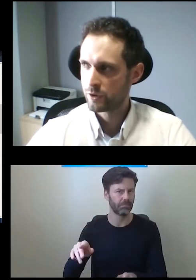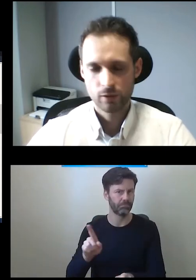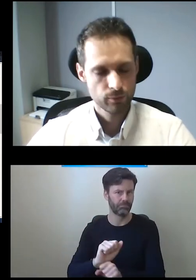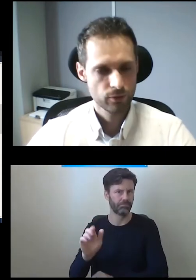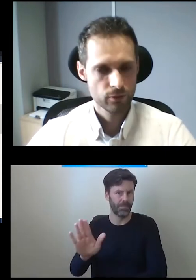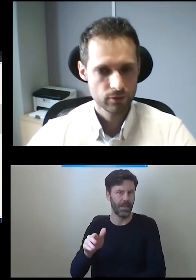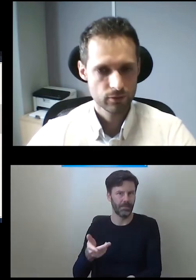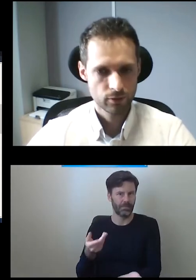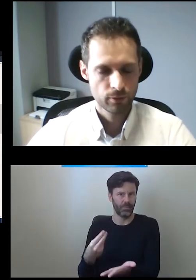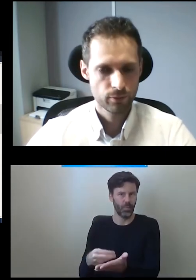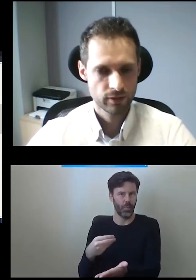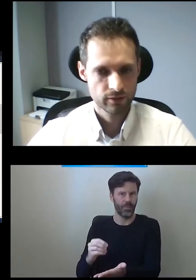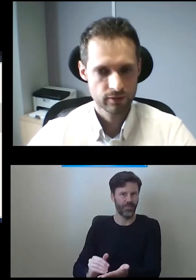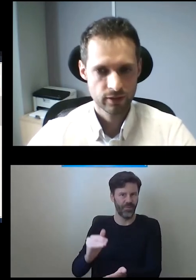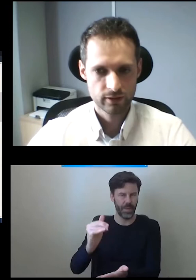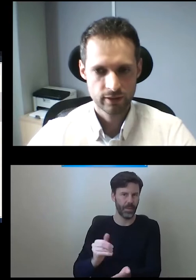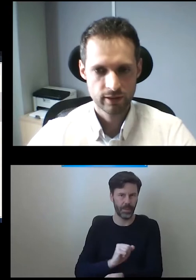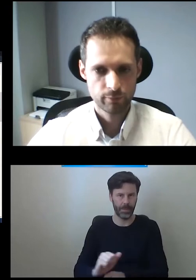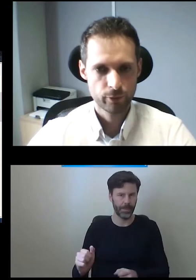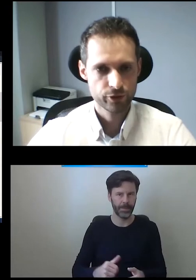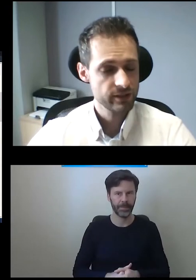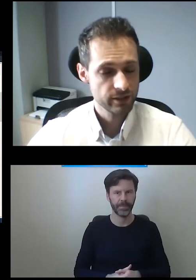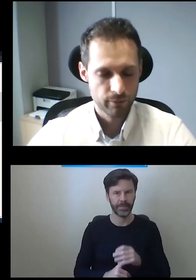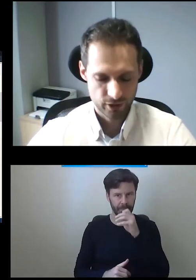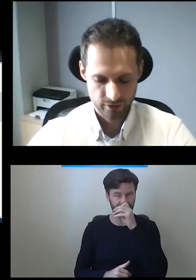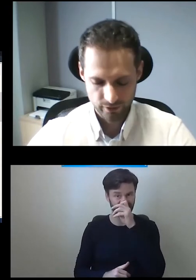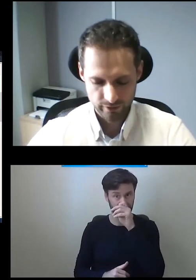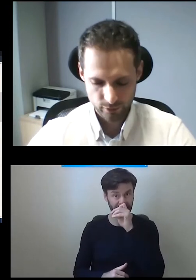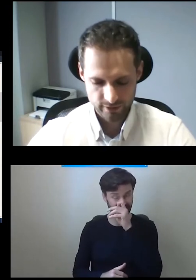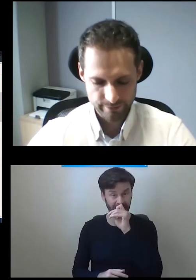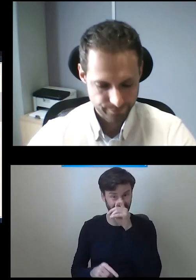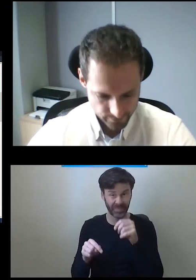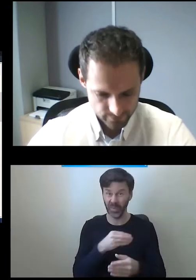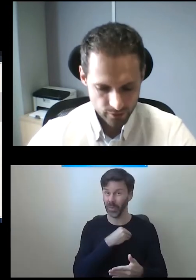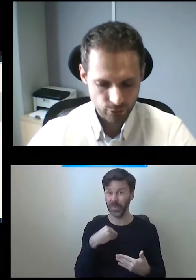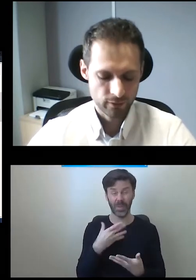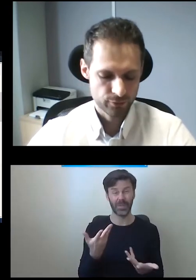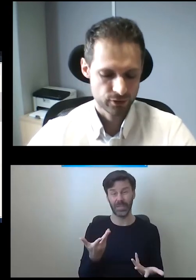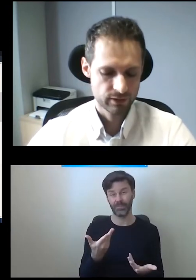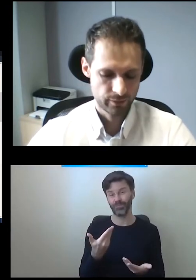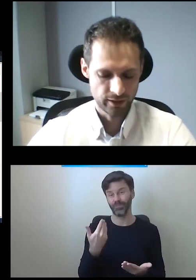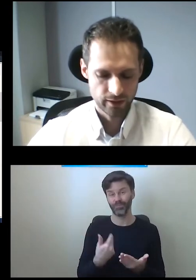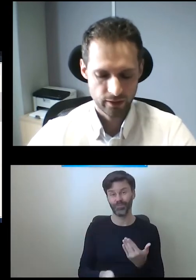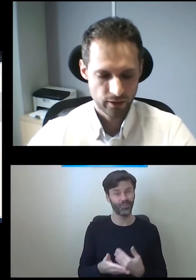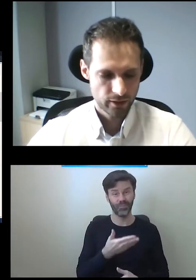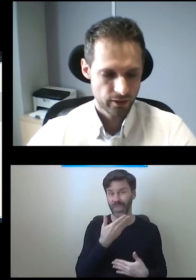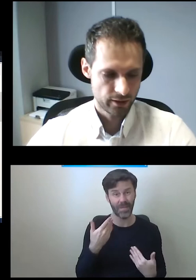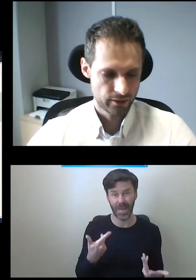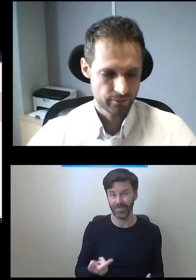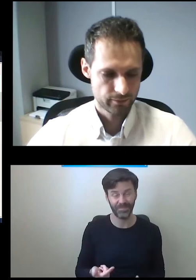No i to by było, to by było z tych, tych, z tych podporności. Niestety nie mamy żadnej windy w Polsce. Nie ukrywam, że są zapytania,